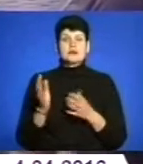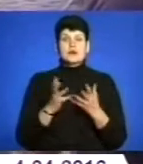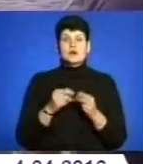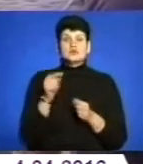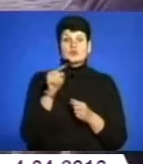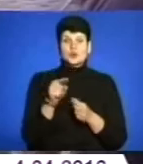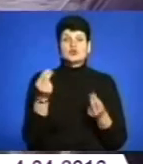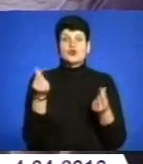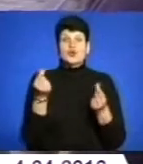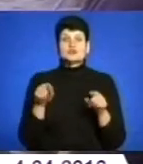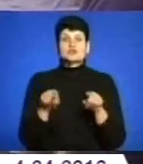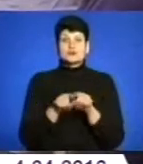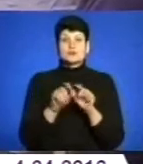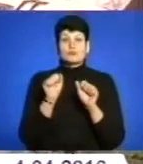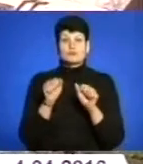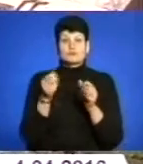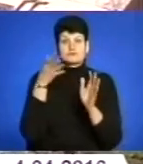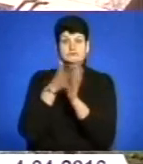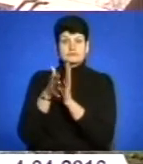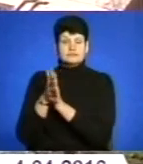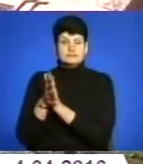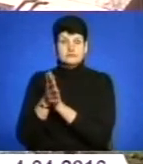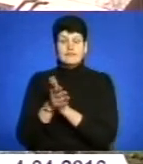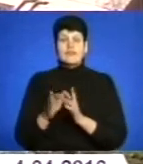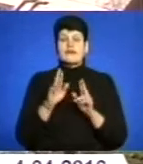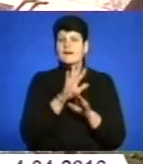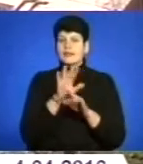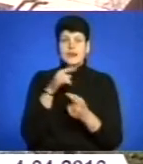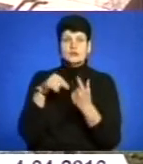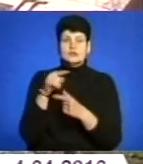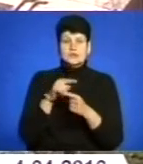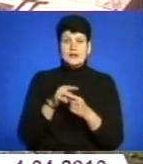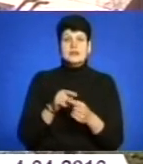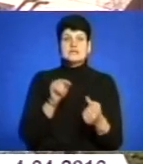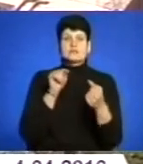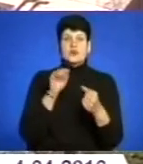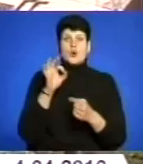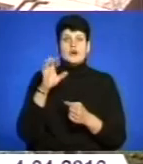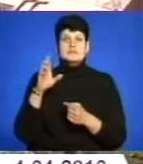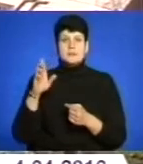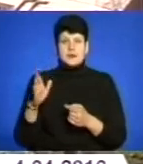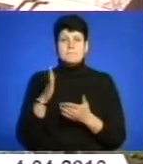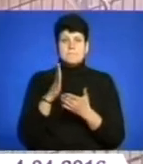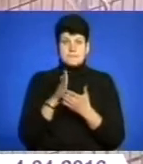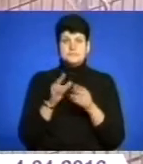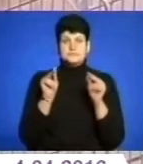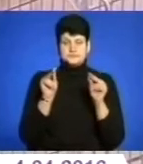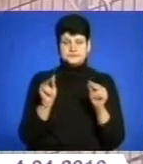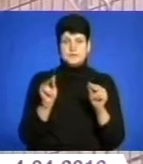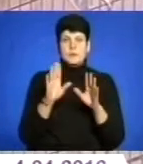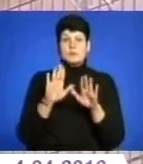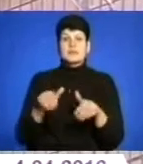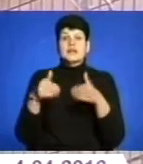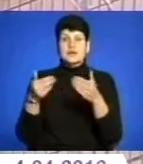і гроші можуть теж непонятно, куди піти. І як не крути, але дехто із противників ОСББ таки має рацію. Бо при